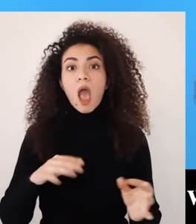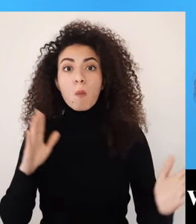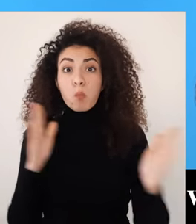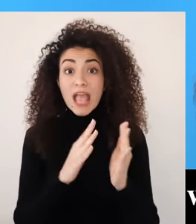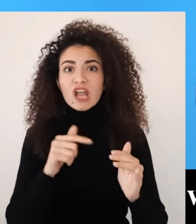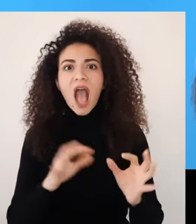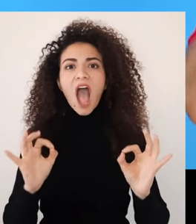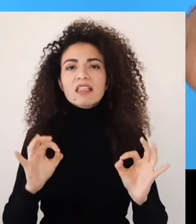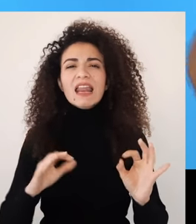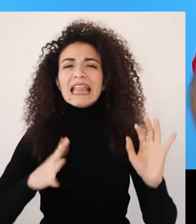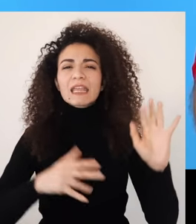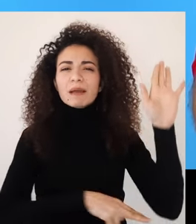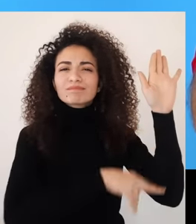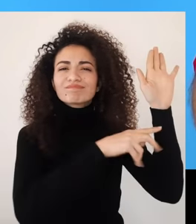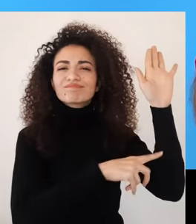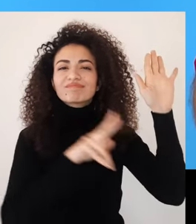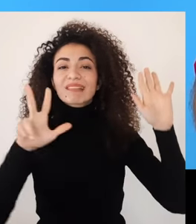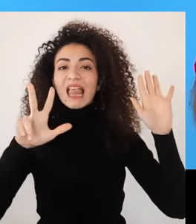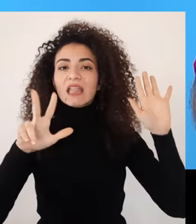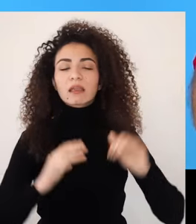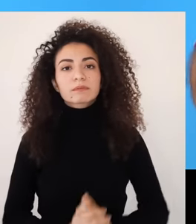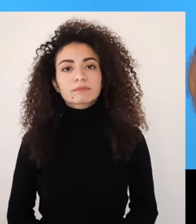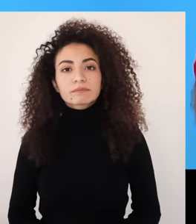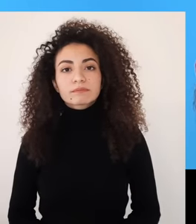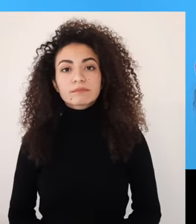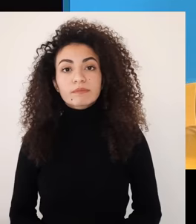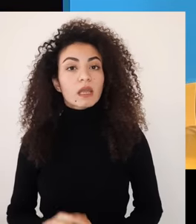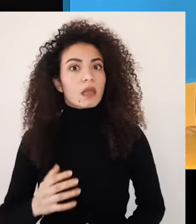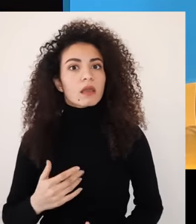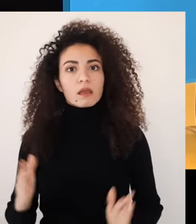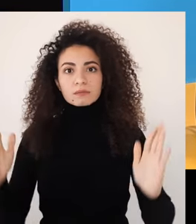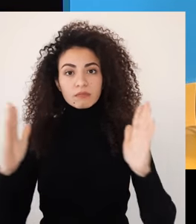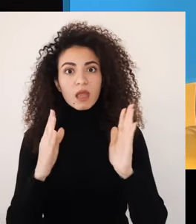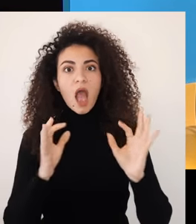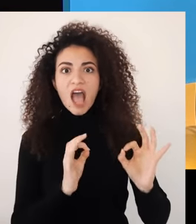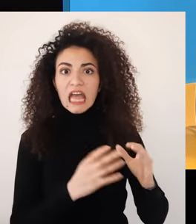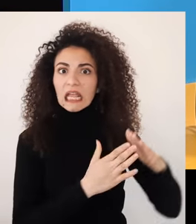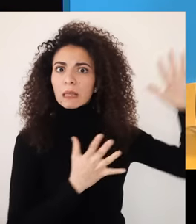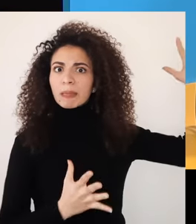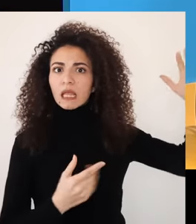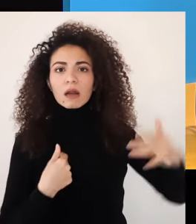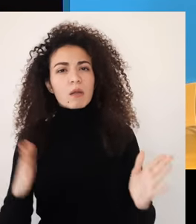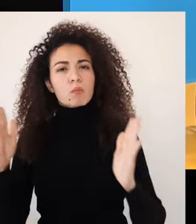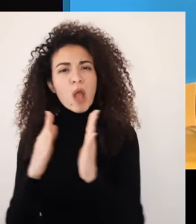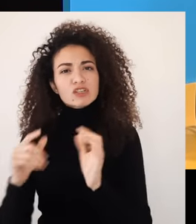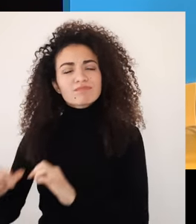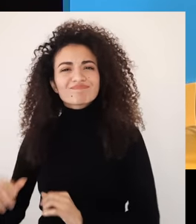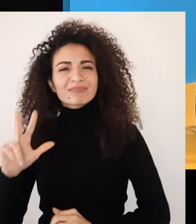الأحوال يعني الفرق بين درجة الخطورة ودرجة الاستجابة كمير كتير طيب وشو العمل؟ أغلبية الناس بتناسوا المشاكل